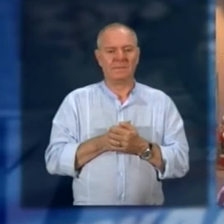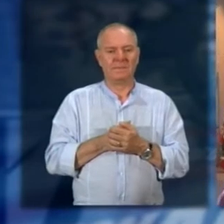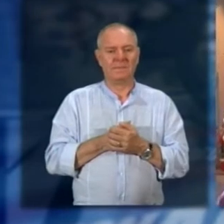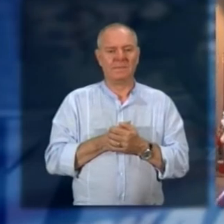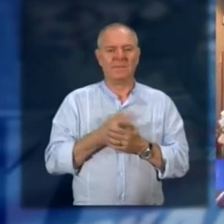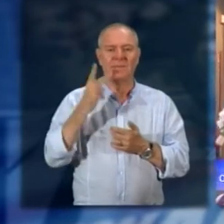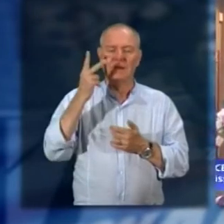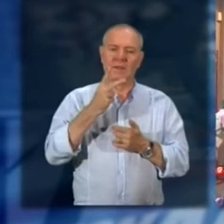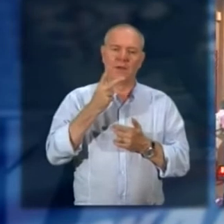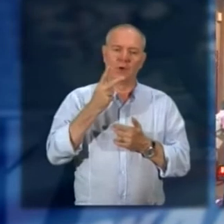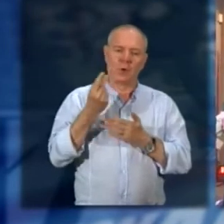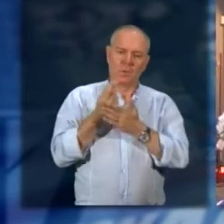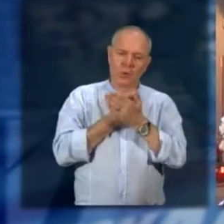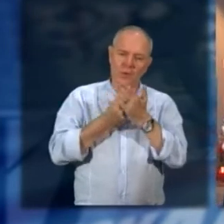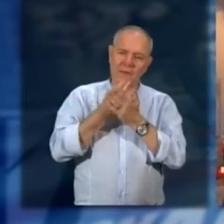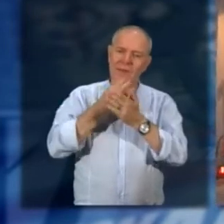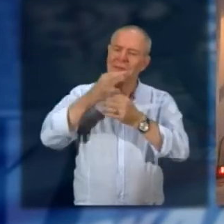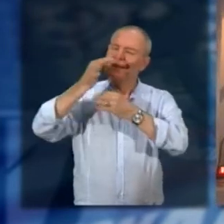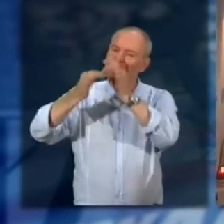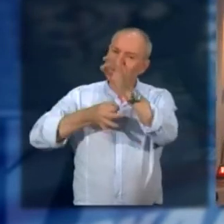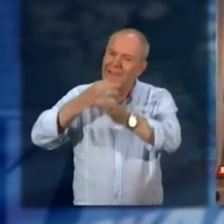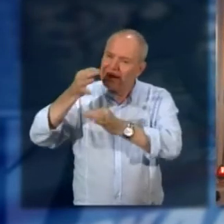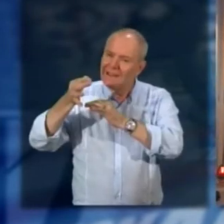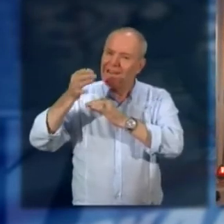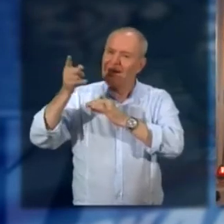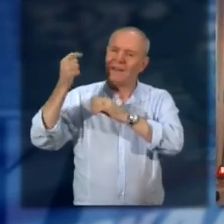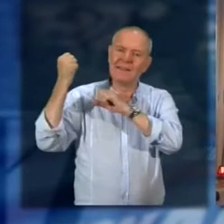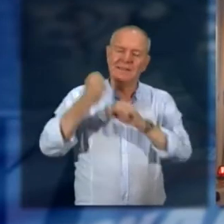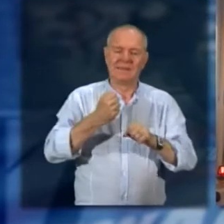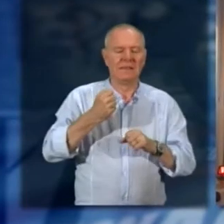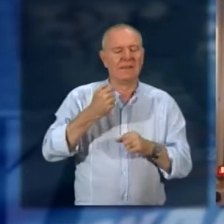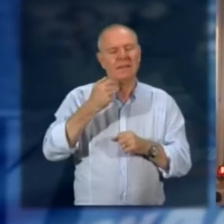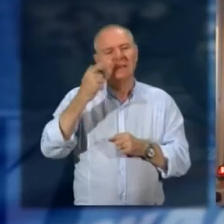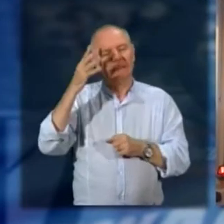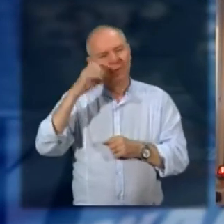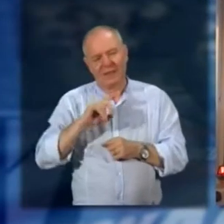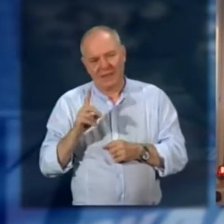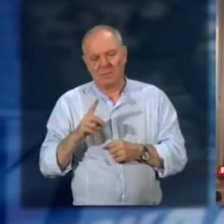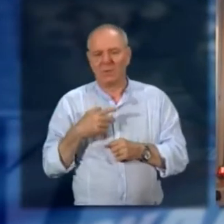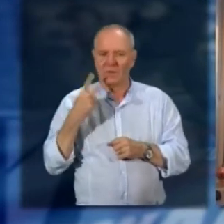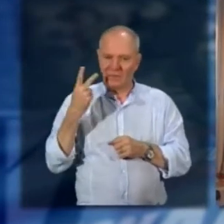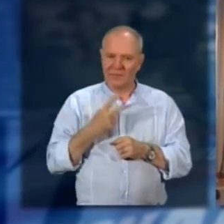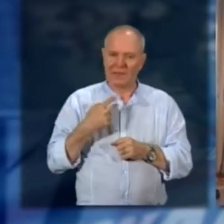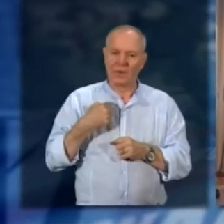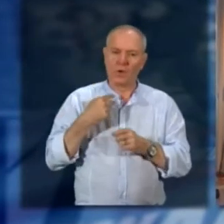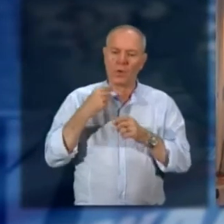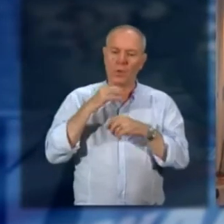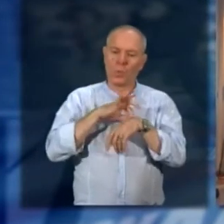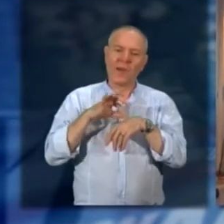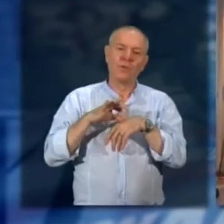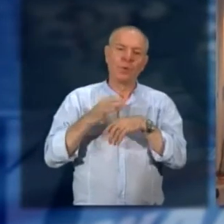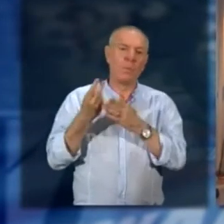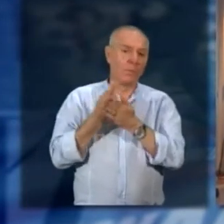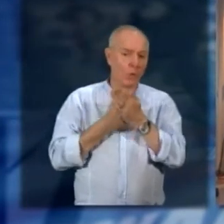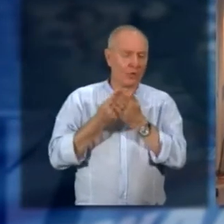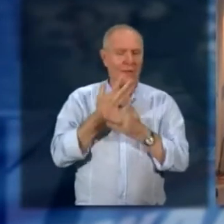non è stato facile anche se la difficoltà di fare gol secondo me aggiunge valore al fatto che quando poi un progetto viene finanziato è